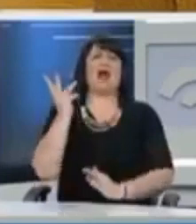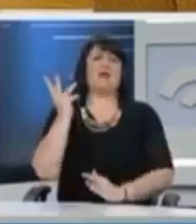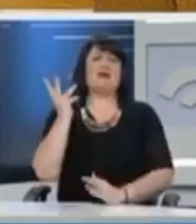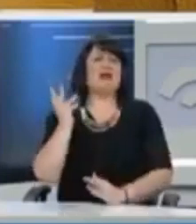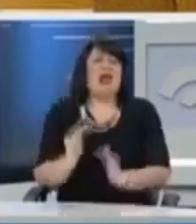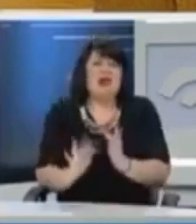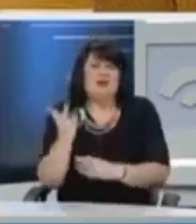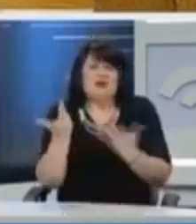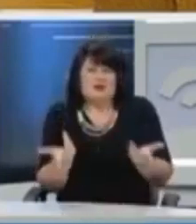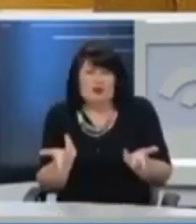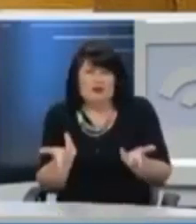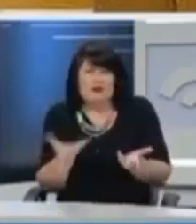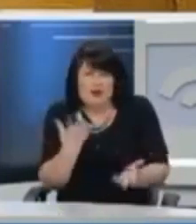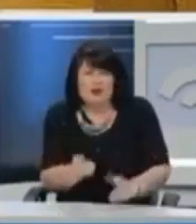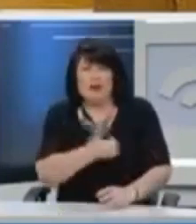η λιτότητα.